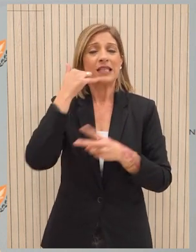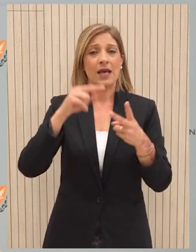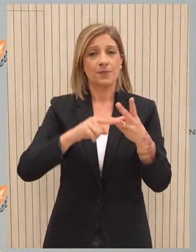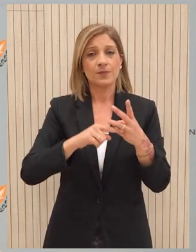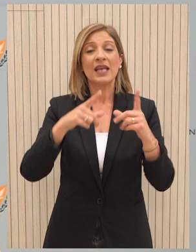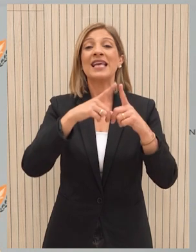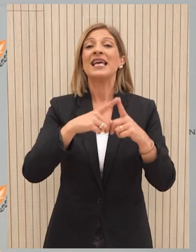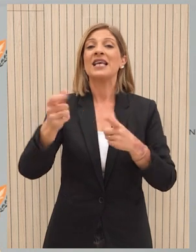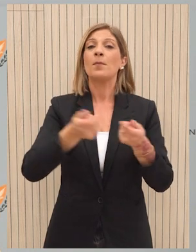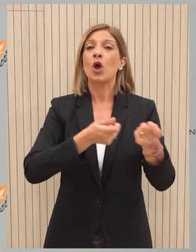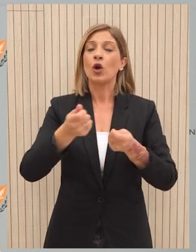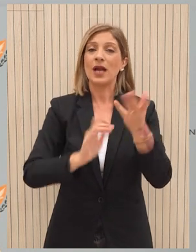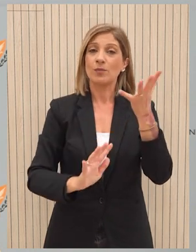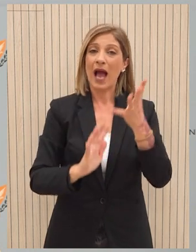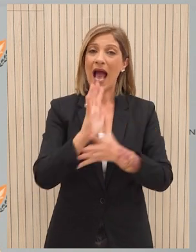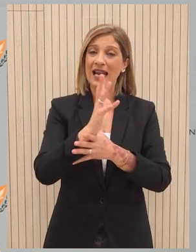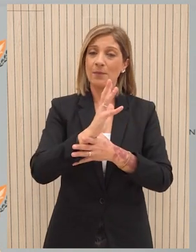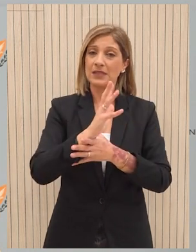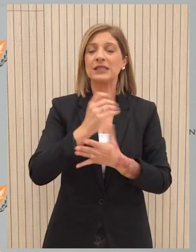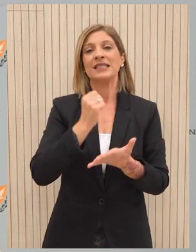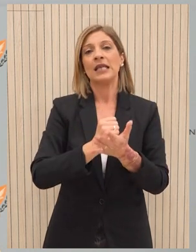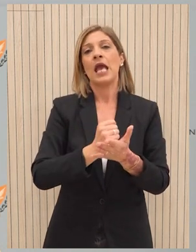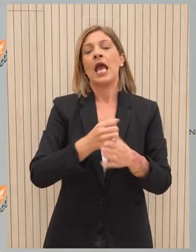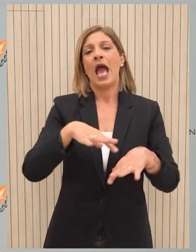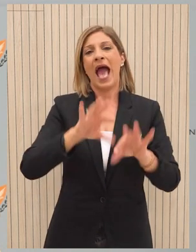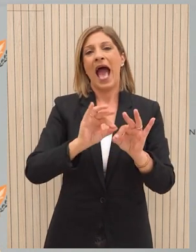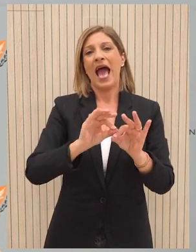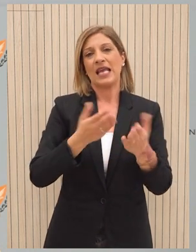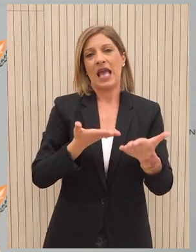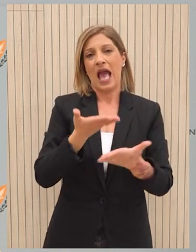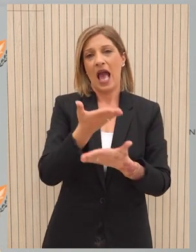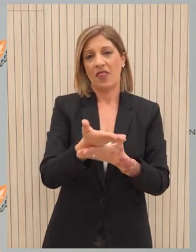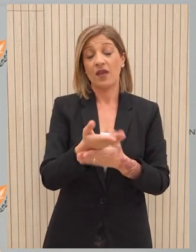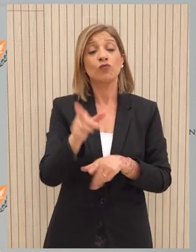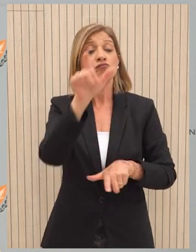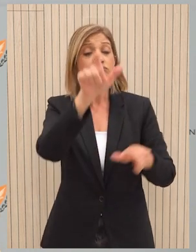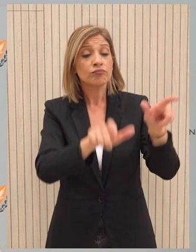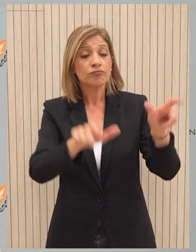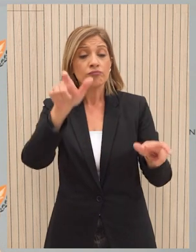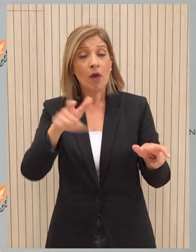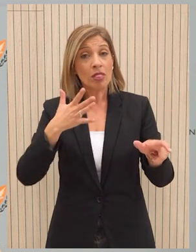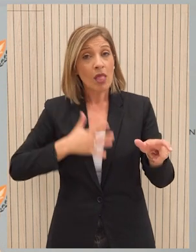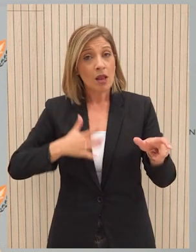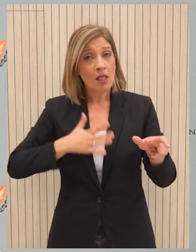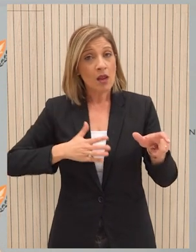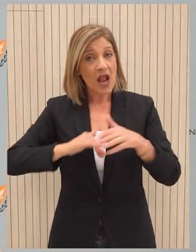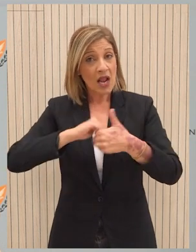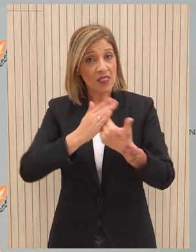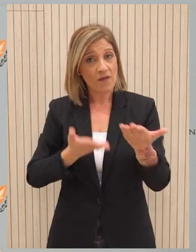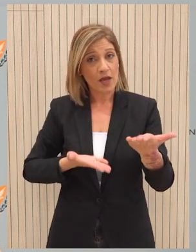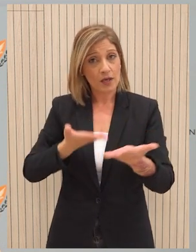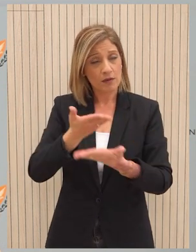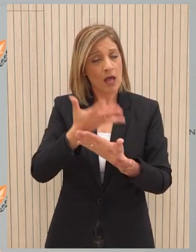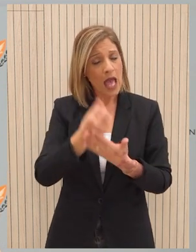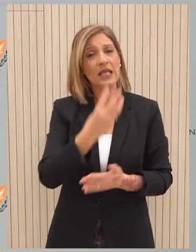Κυπριακού Οργανισμού Ανάπτυξης Γης και Αρχής Αδειών. Υπενθυμίζεται ότι η δήλωση ενδιαφέροντος είναι αναρτημένη στο γνωμοδοτικό.gov